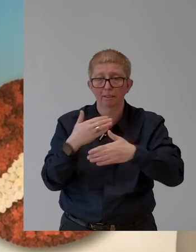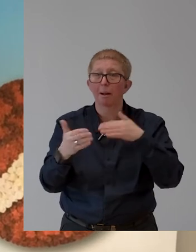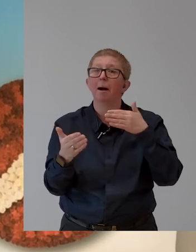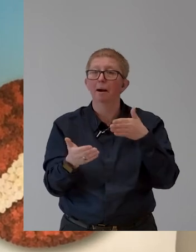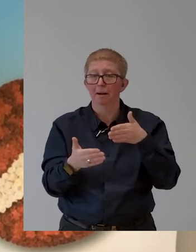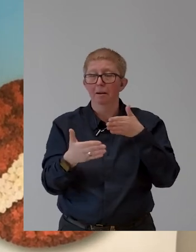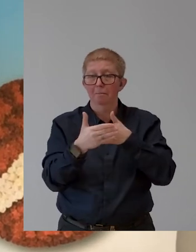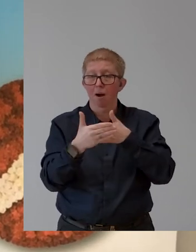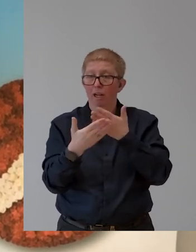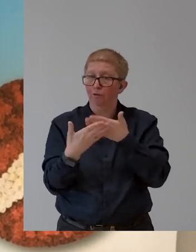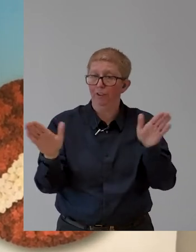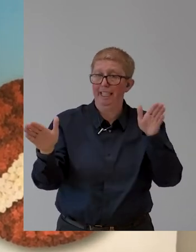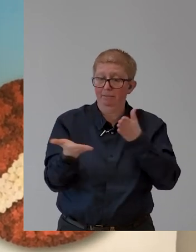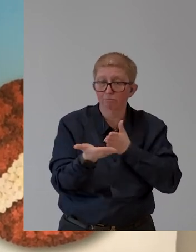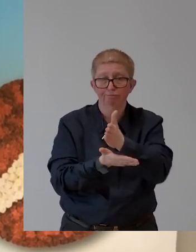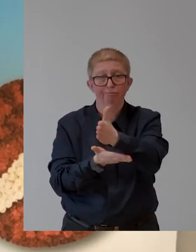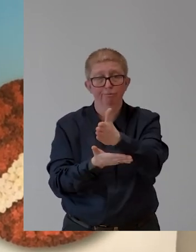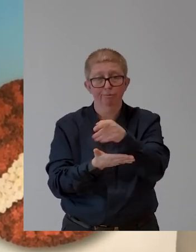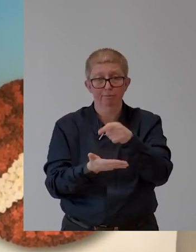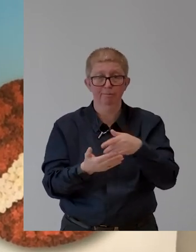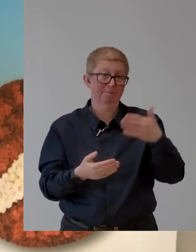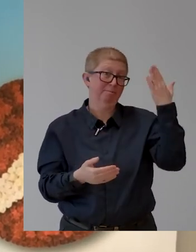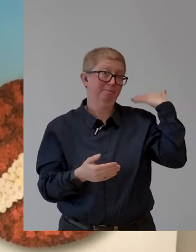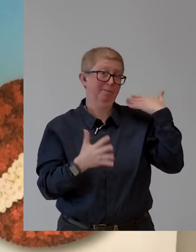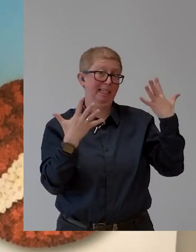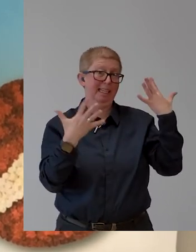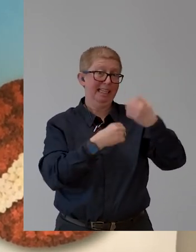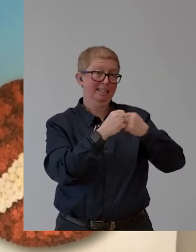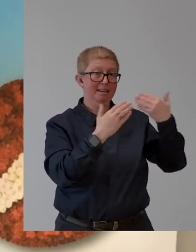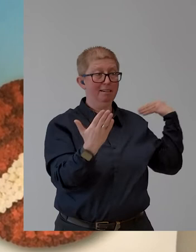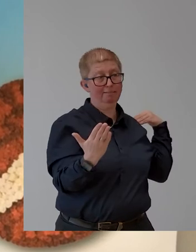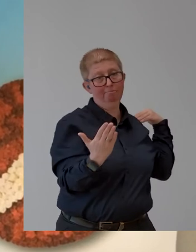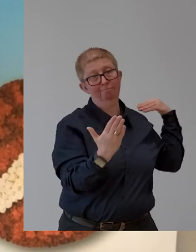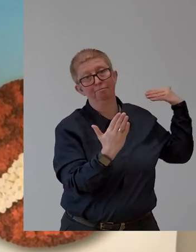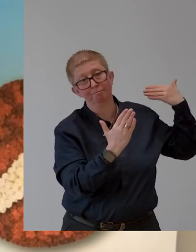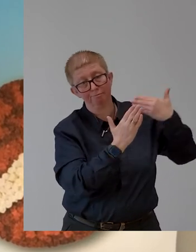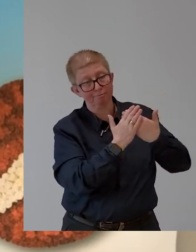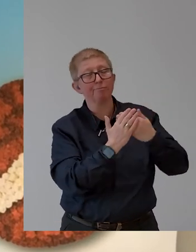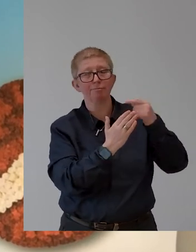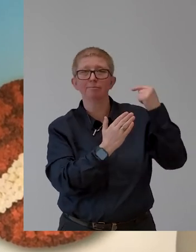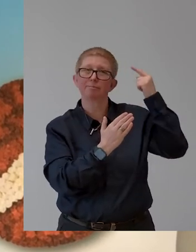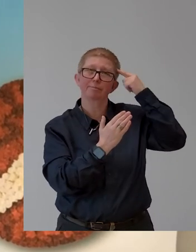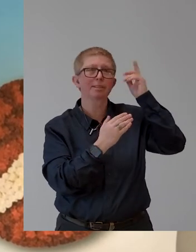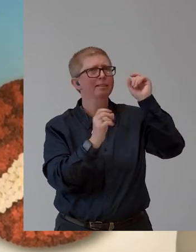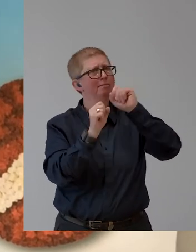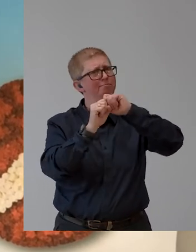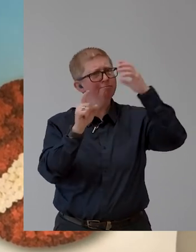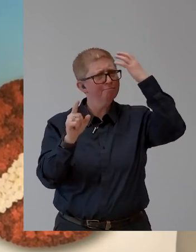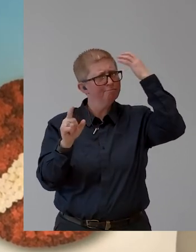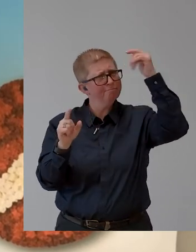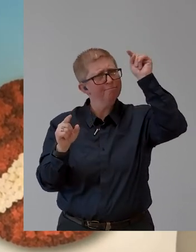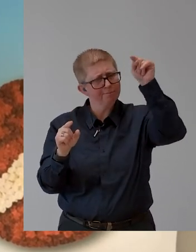again, 10 years ago. And through the pioneering work in Austria today, our